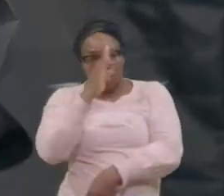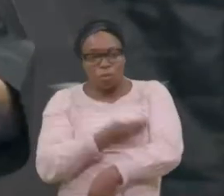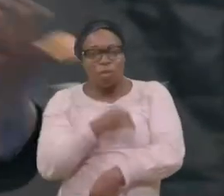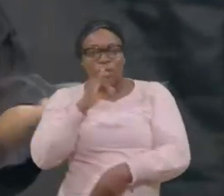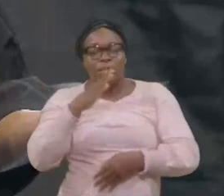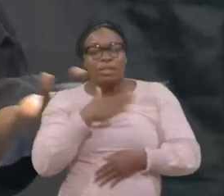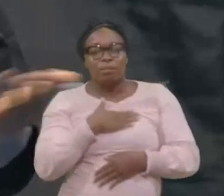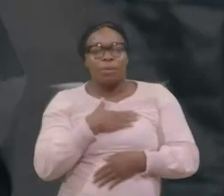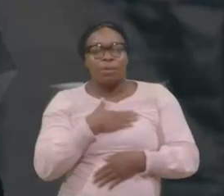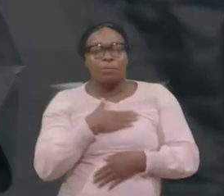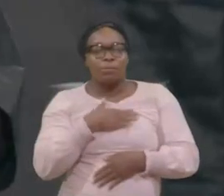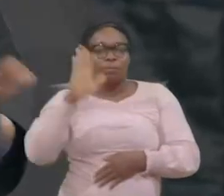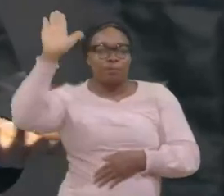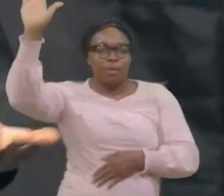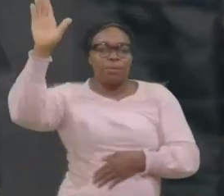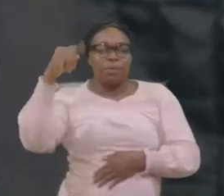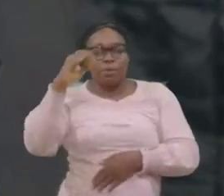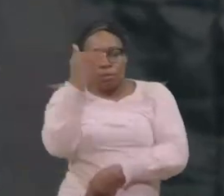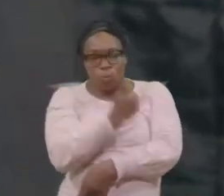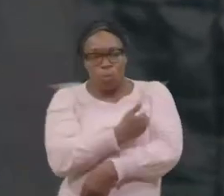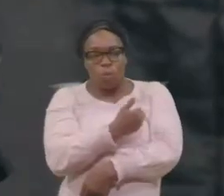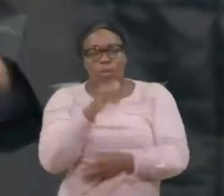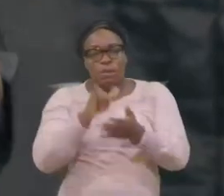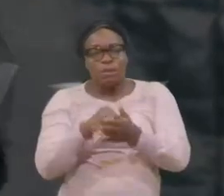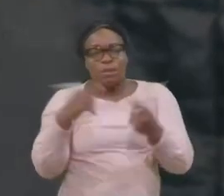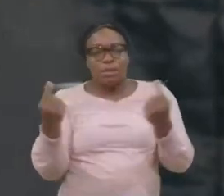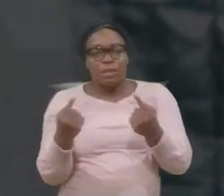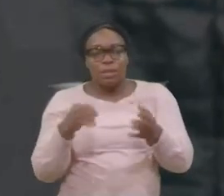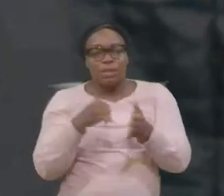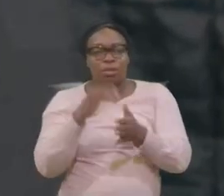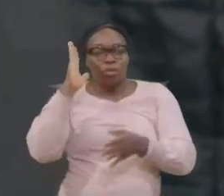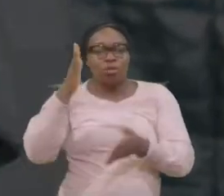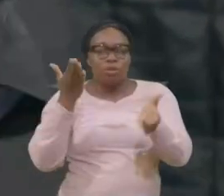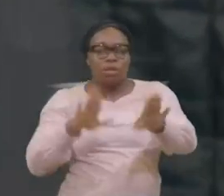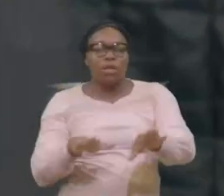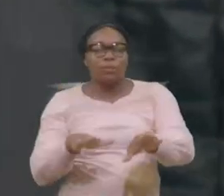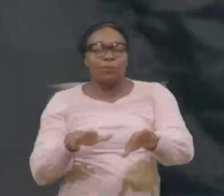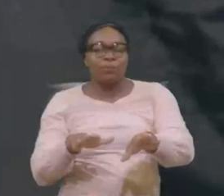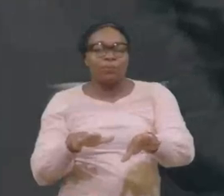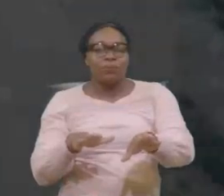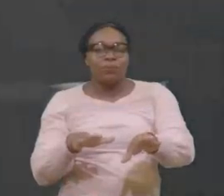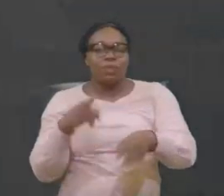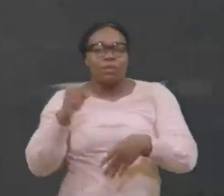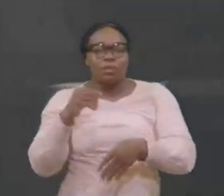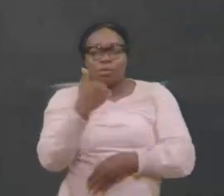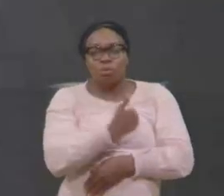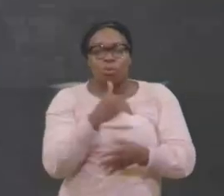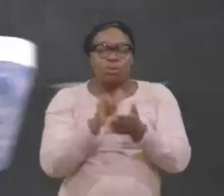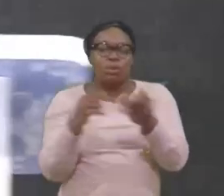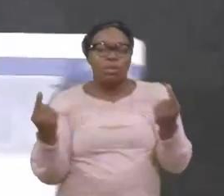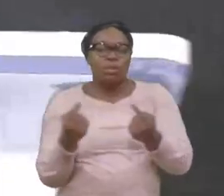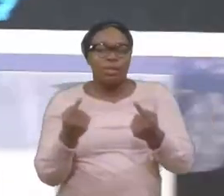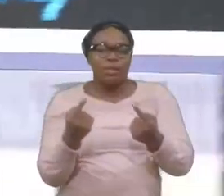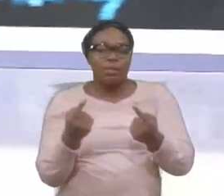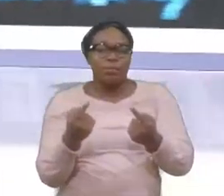L'une et l'autre sont à moi, L'âme qui pêche, C'est celle qui mourra, L'âme qui pêche,